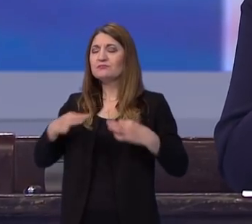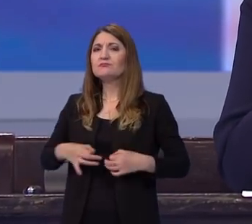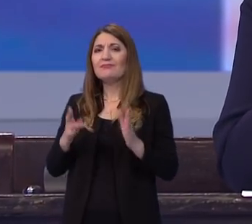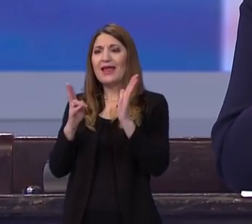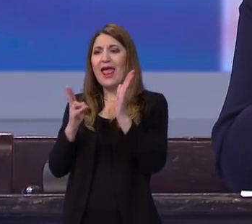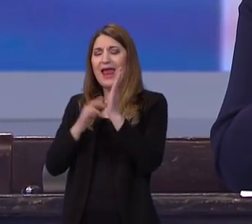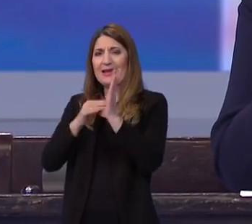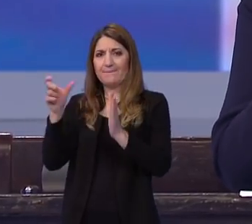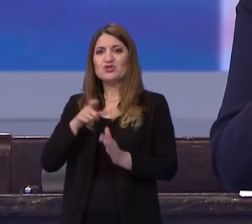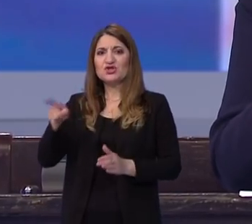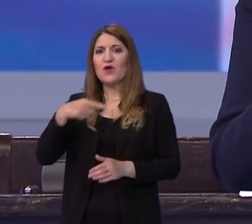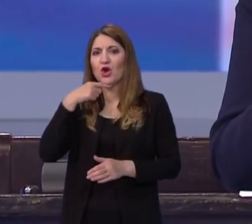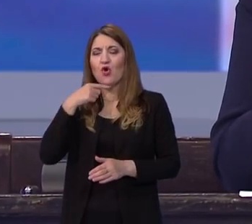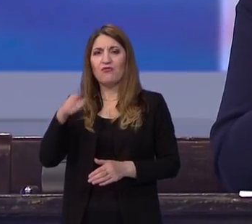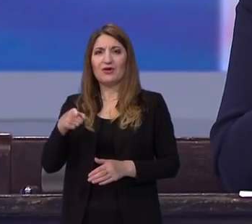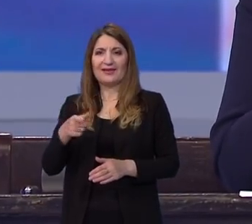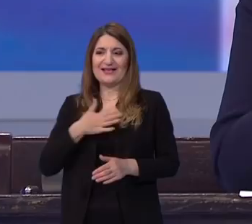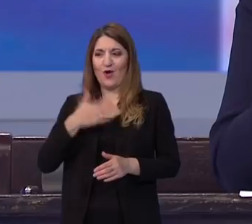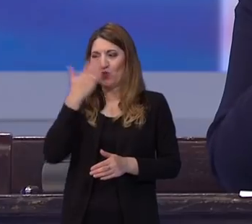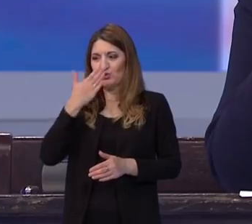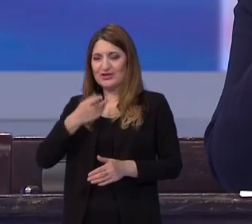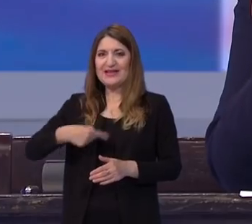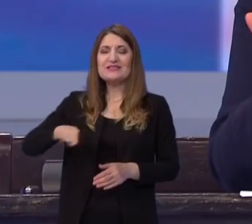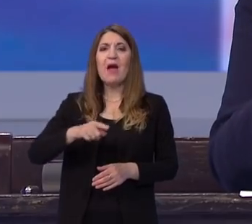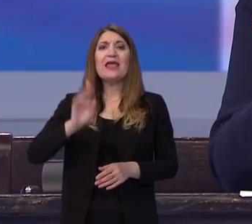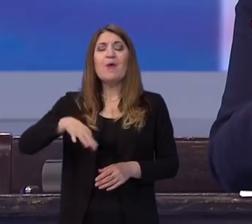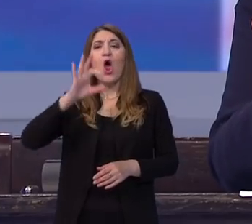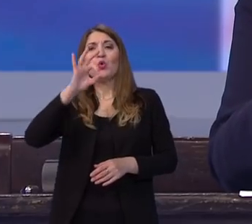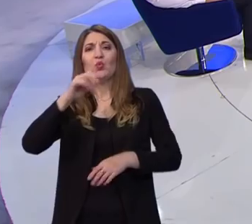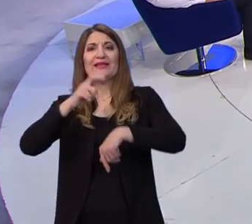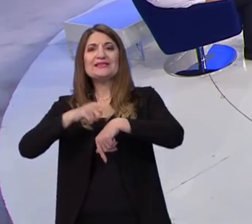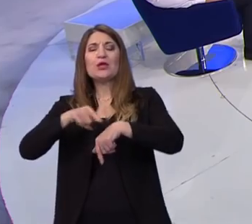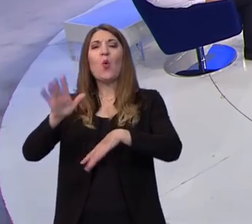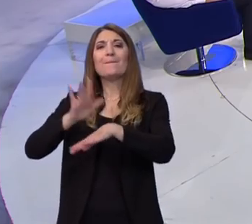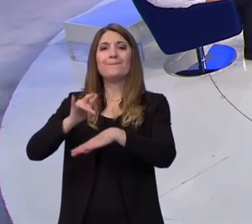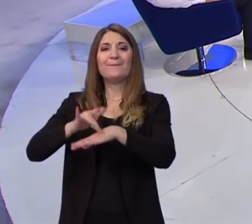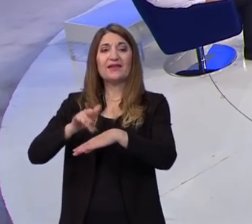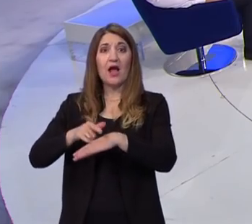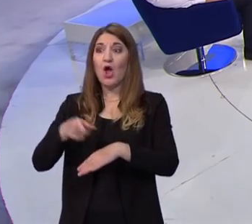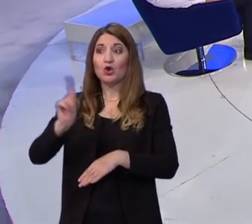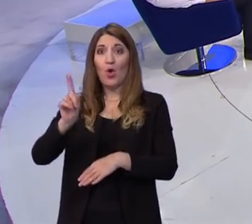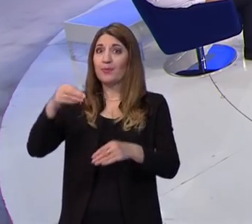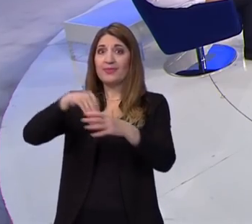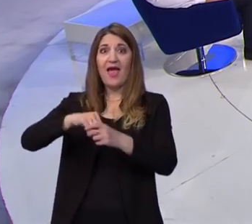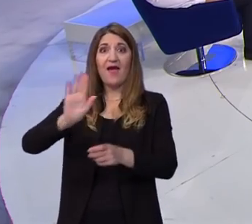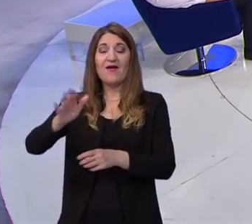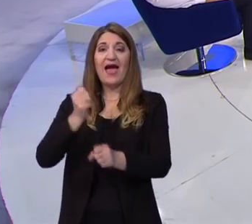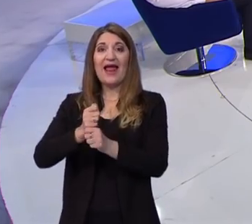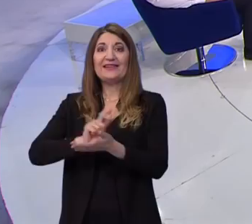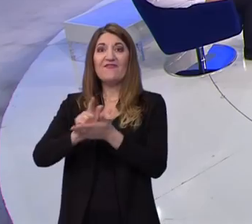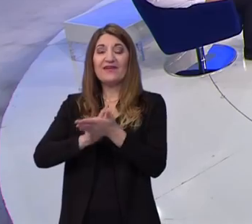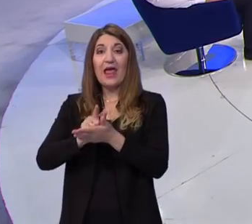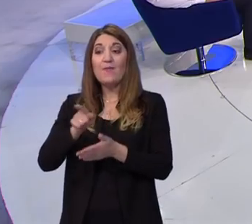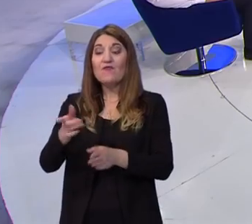učenicima, uveli ste 0. sat petkom. Učenici vam se otvaraju, to je izvan vašeg radnog vremena, učenici vam se